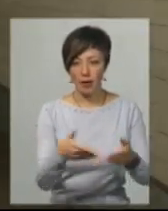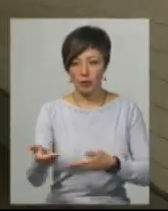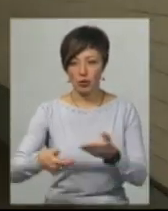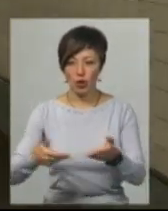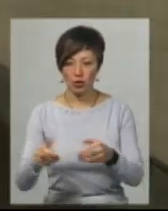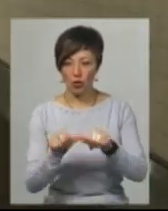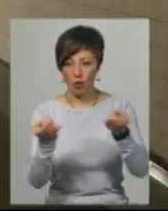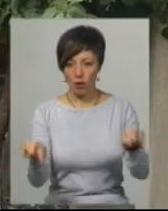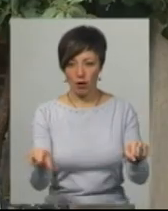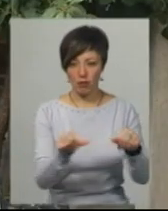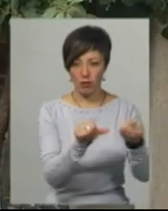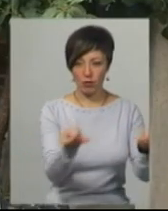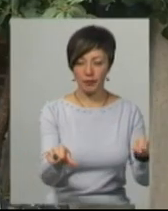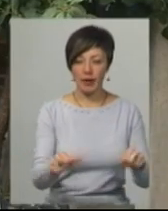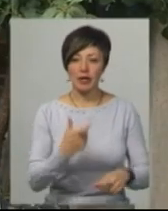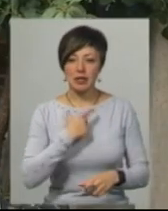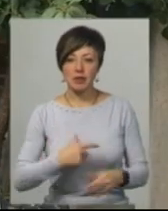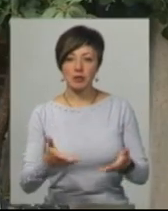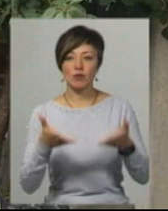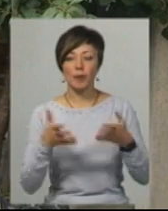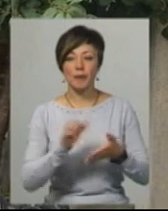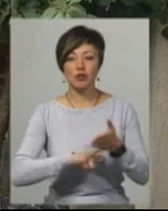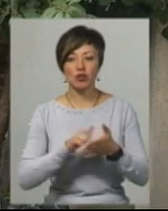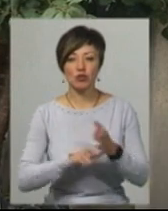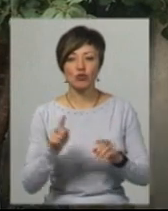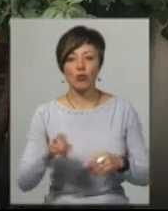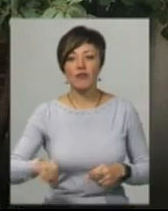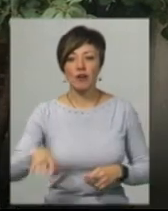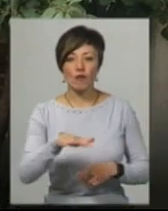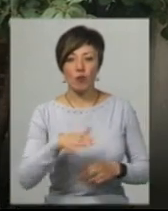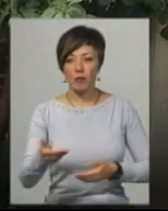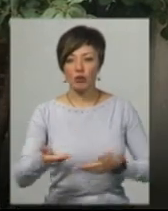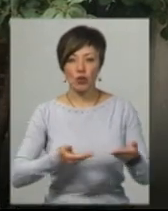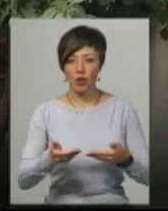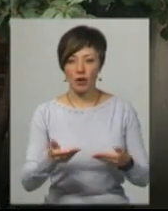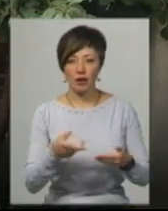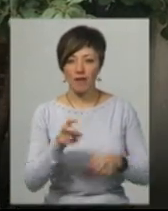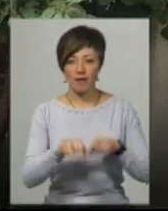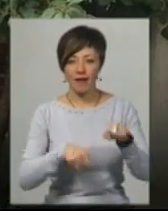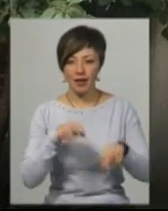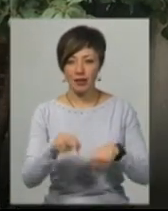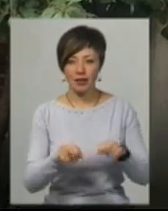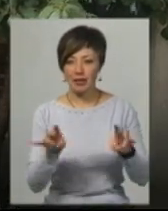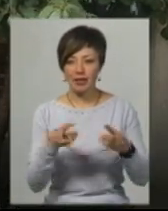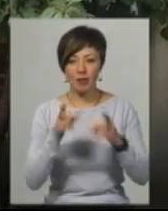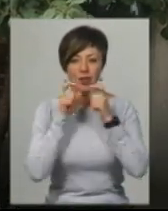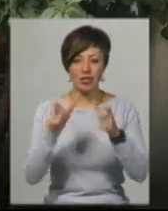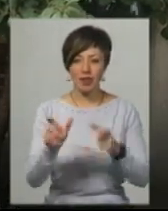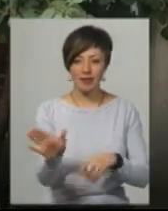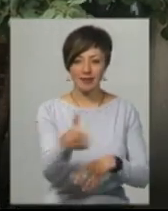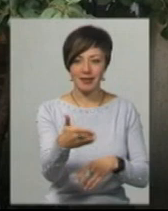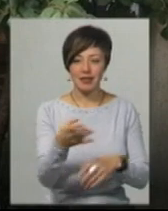додає Сергій Толстіхін. Для себе ми з'ясували причину, чого в Європі пешеходи не ходять по велодоріжках. Там не треба кричати,